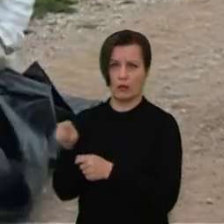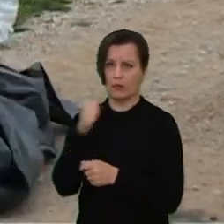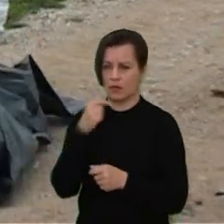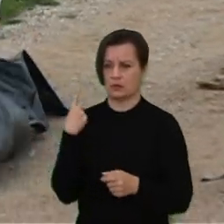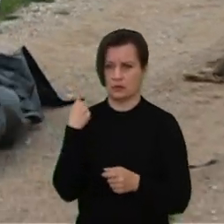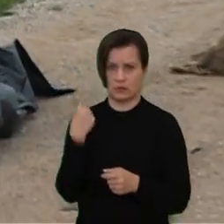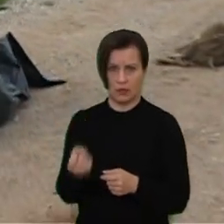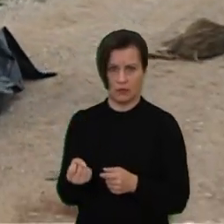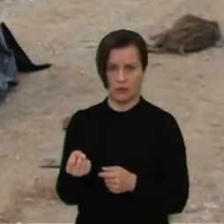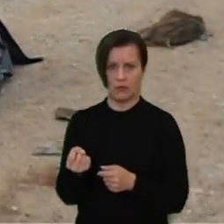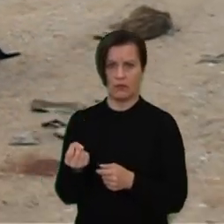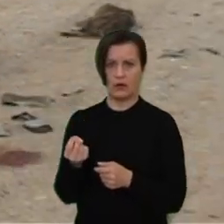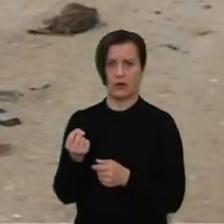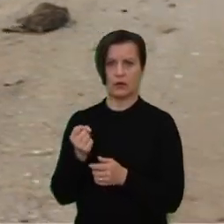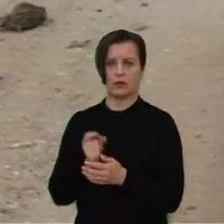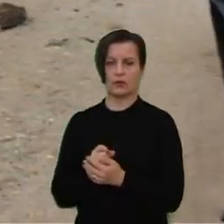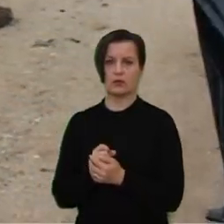kiekvieną savaitę